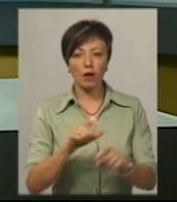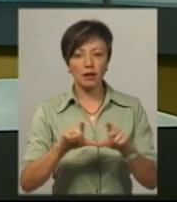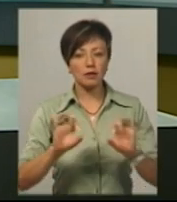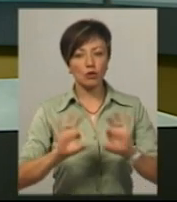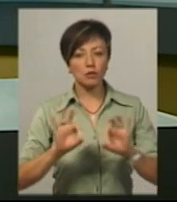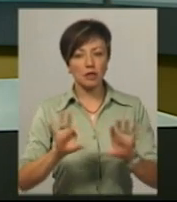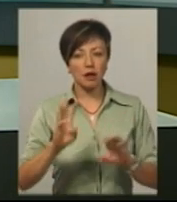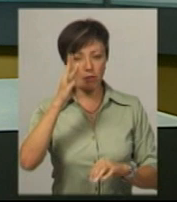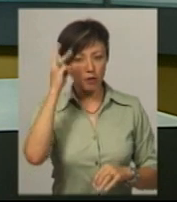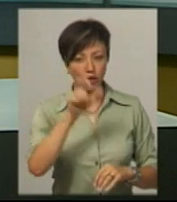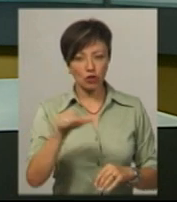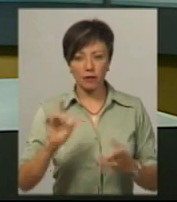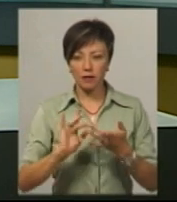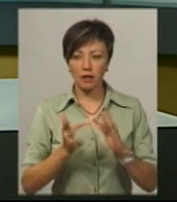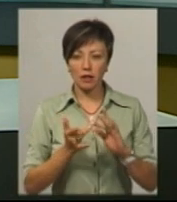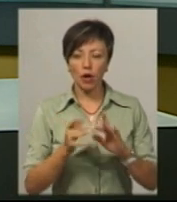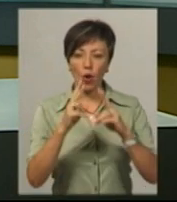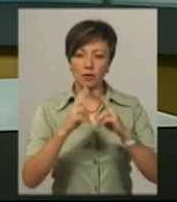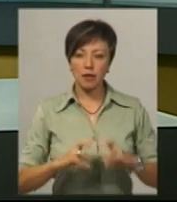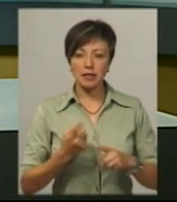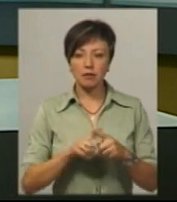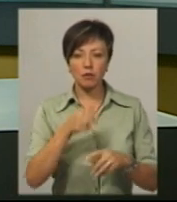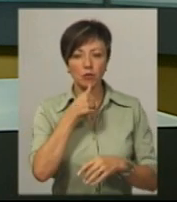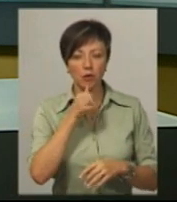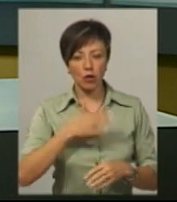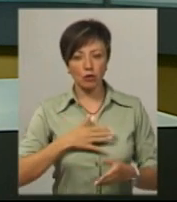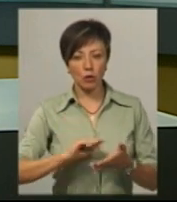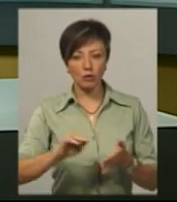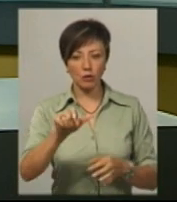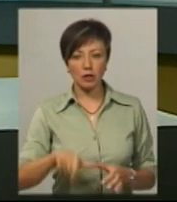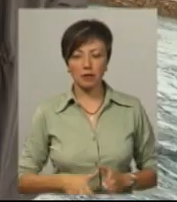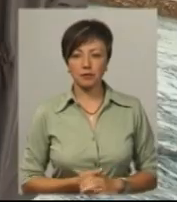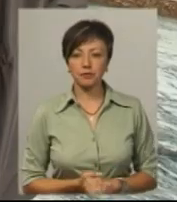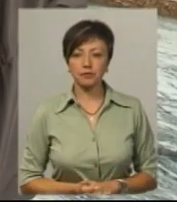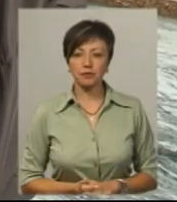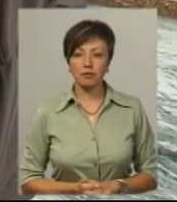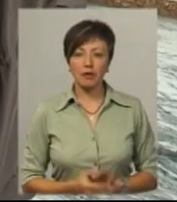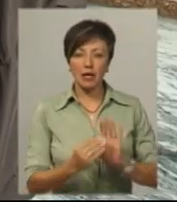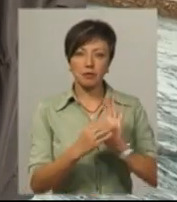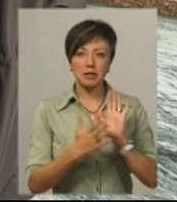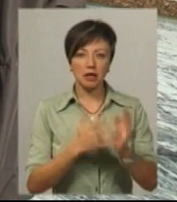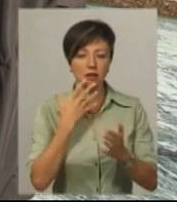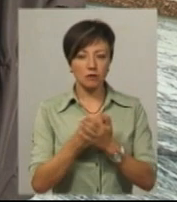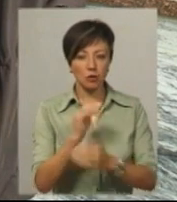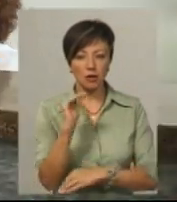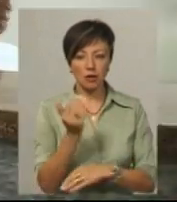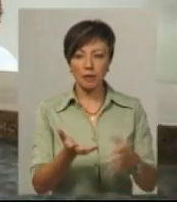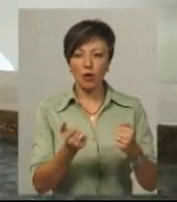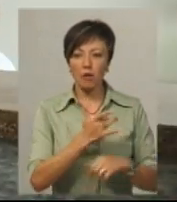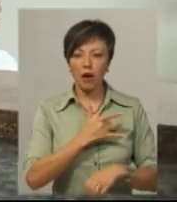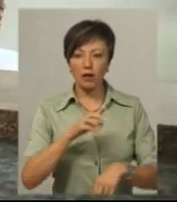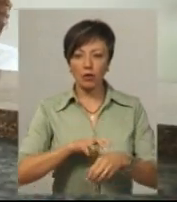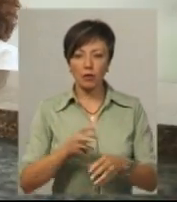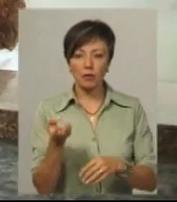розповідають хмельничани у соцмережах. Розібратись з цим спробувала Леся Боровець. Записати свою дитину на прийом до кардіолога